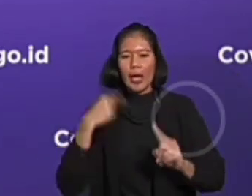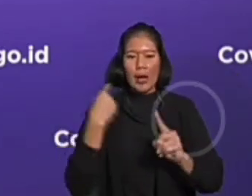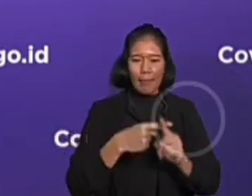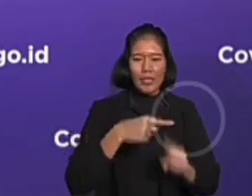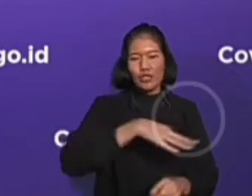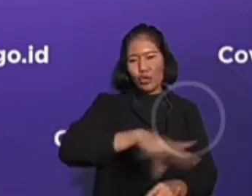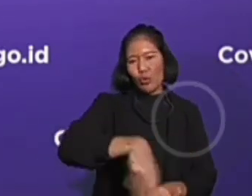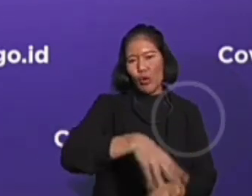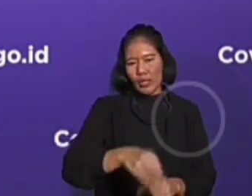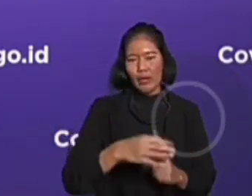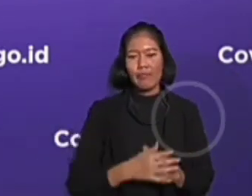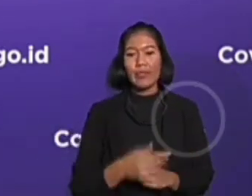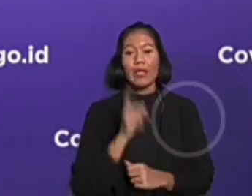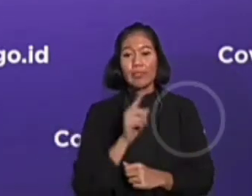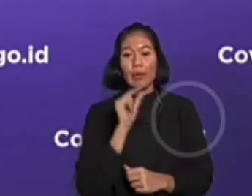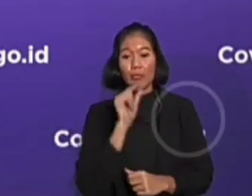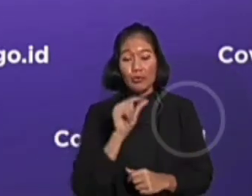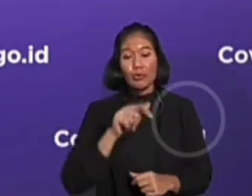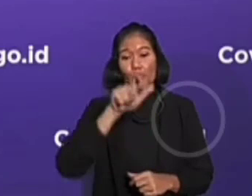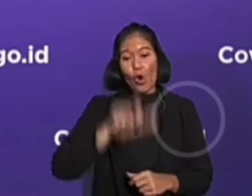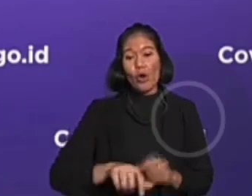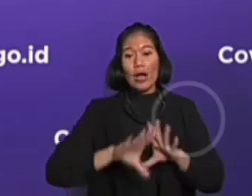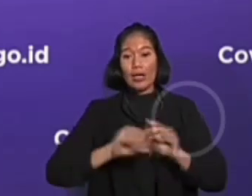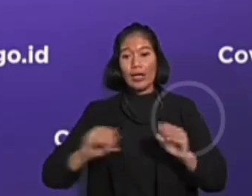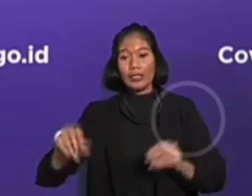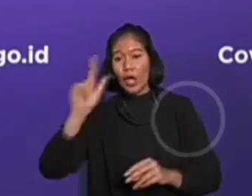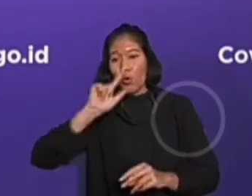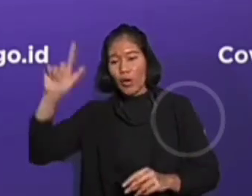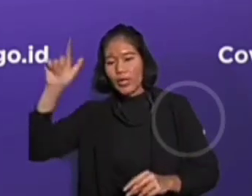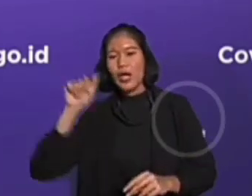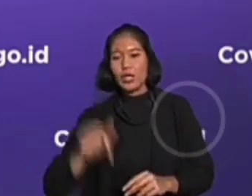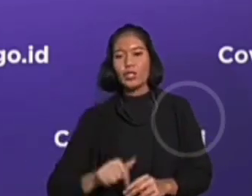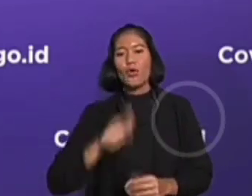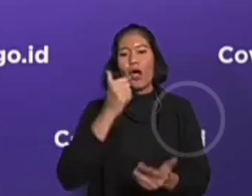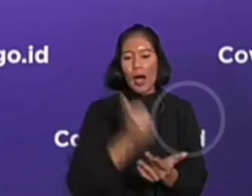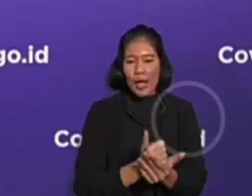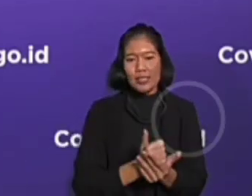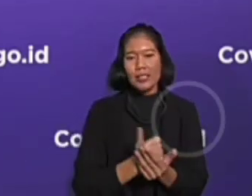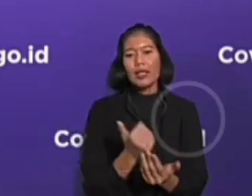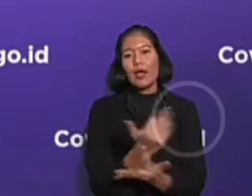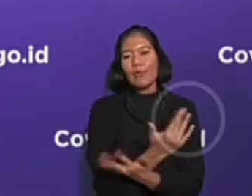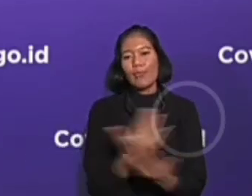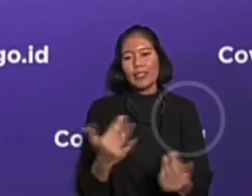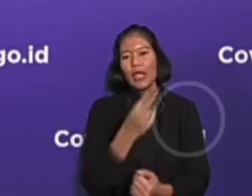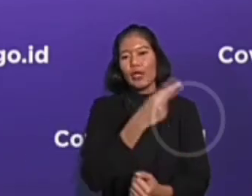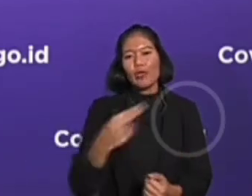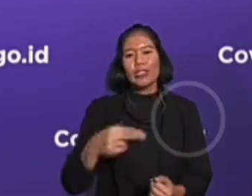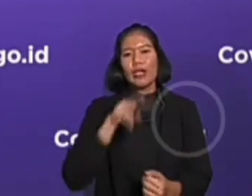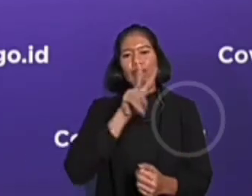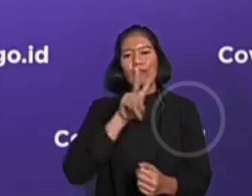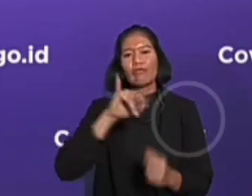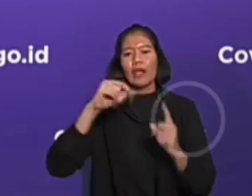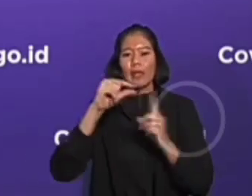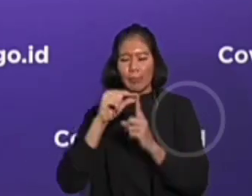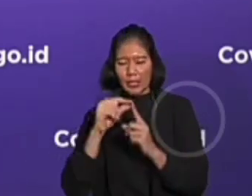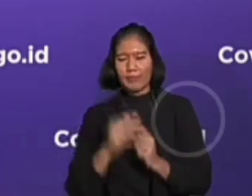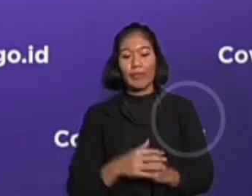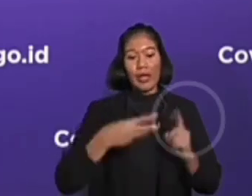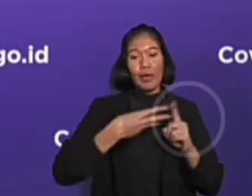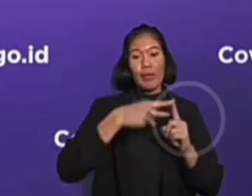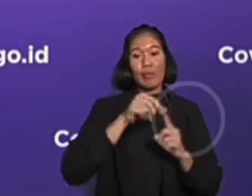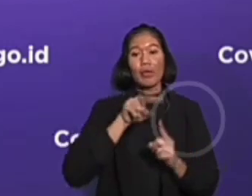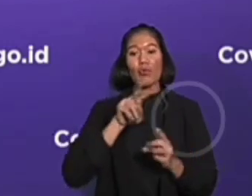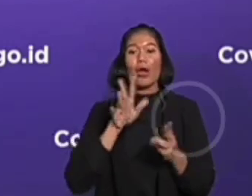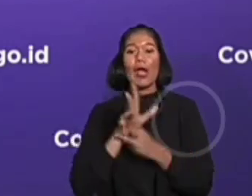Karena bagi kami, pekerja migran adalah warga negara VVIP dan BP2MI adalah pekerja